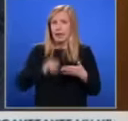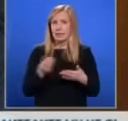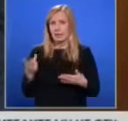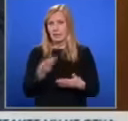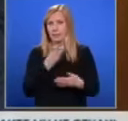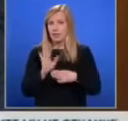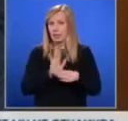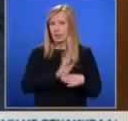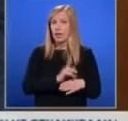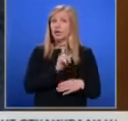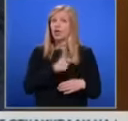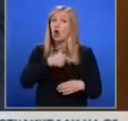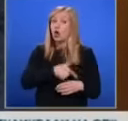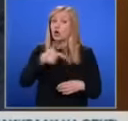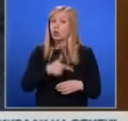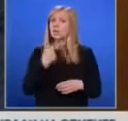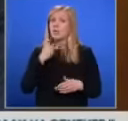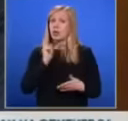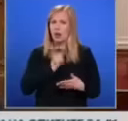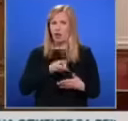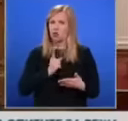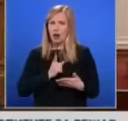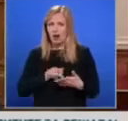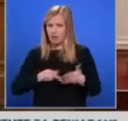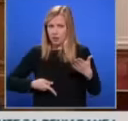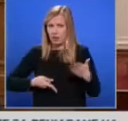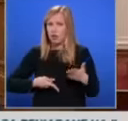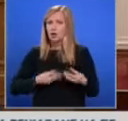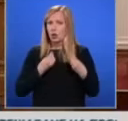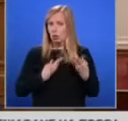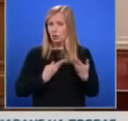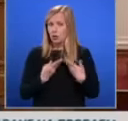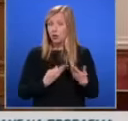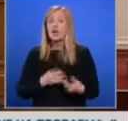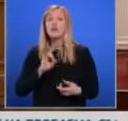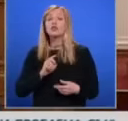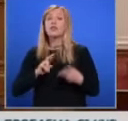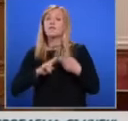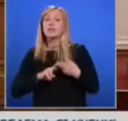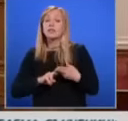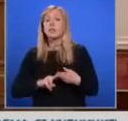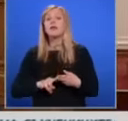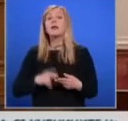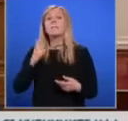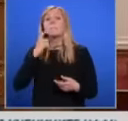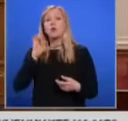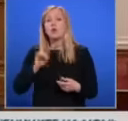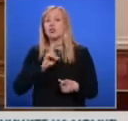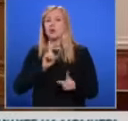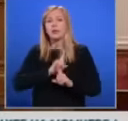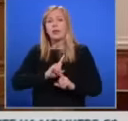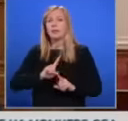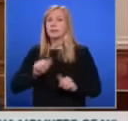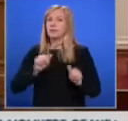Георгиев от ГЕРБ СДСЕ за нарушаване на добрия тон и Радостин Василев и Бойко Рашков от продължаваме промяната заради неспазване на реда в